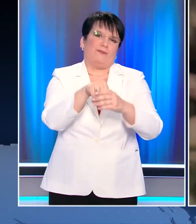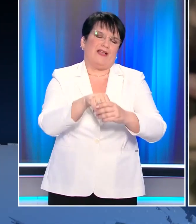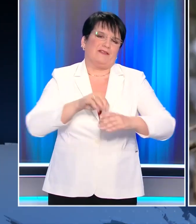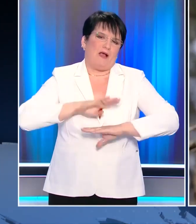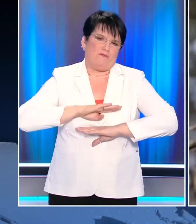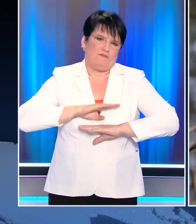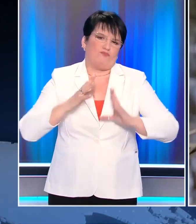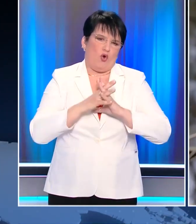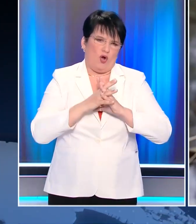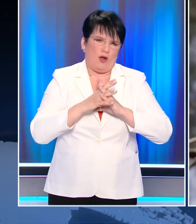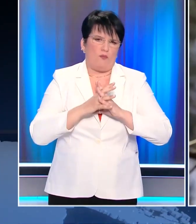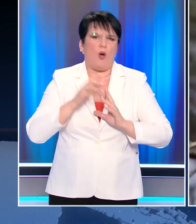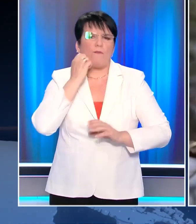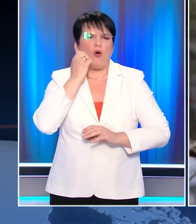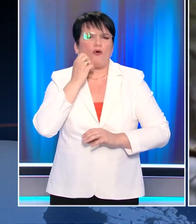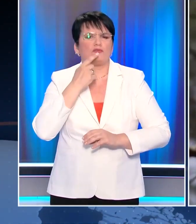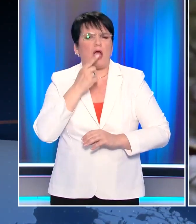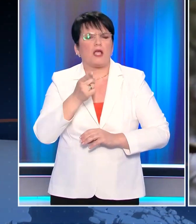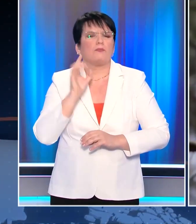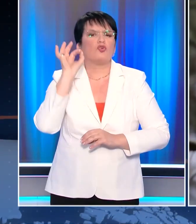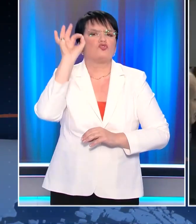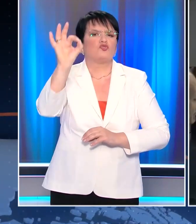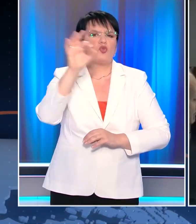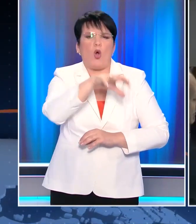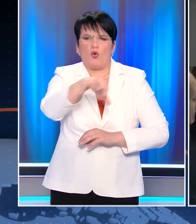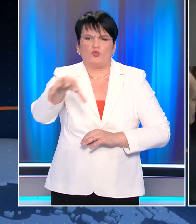Η Μόσχα χαρακτηρίζει τα όπλα αυτά θεμητούς στρατιωτικούς στόχους.